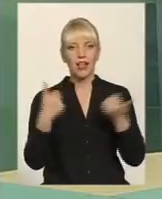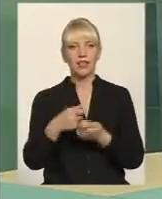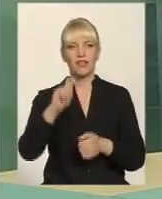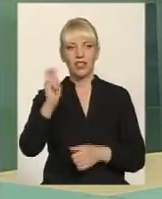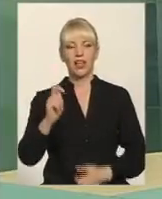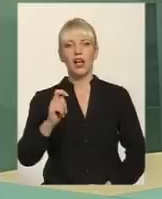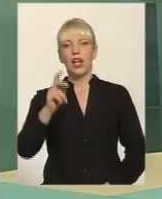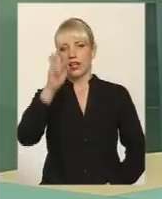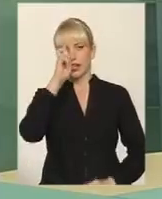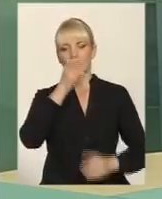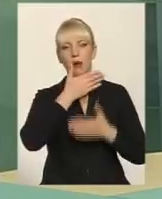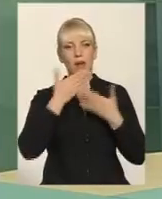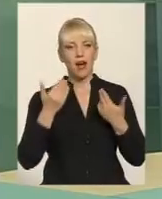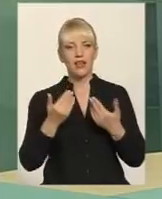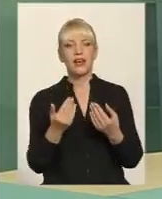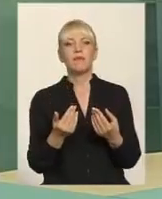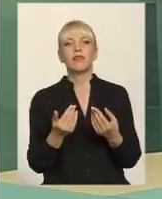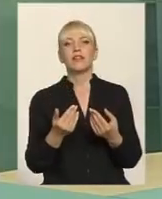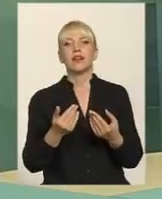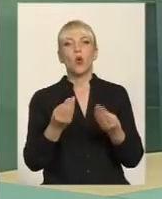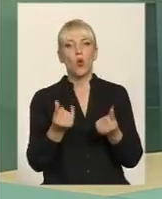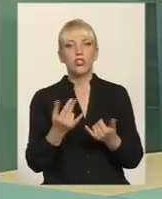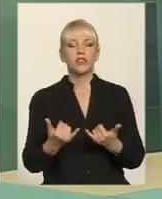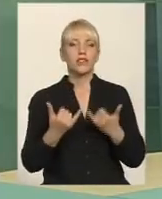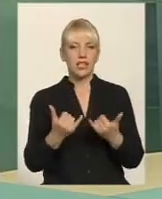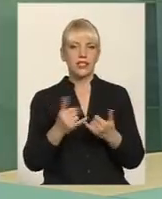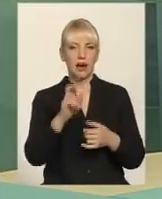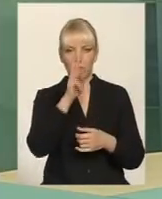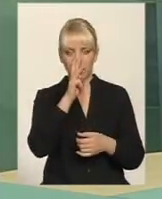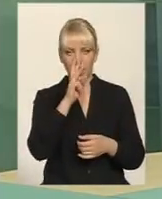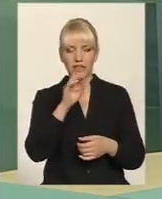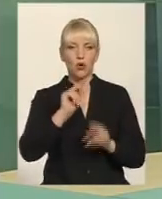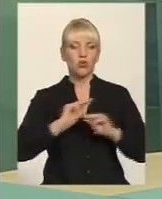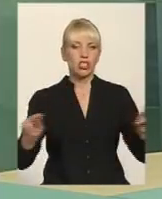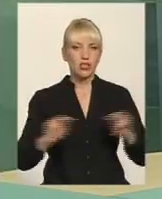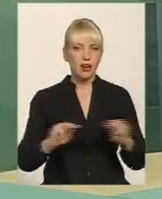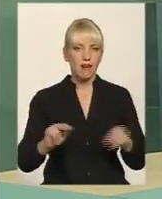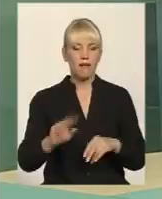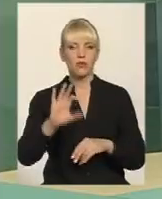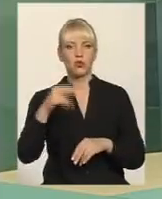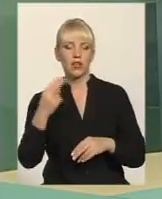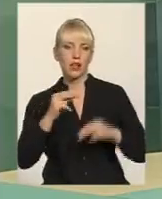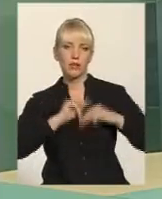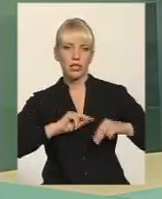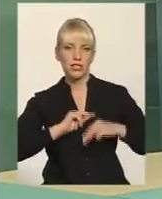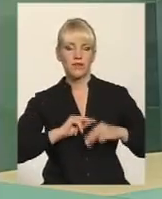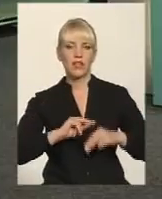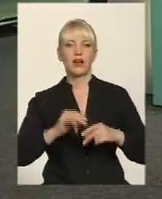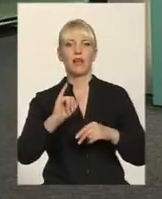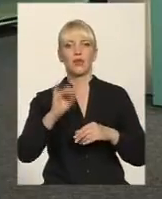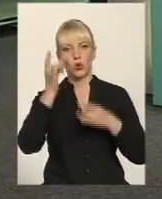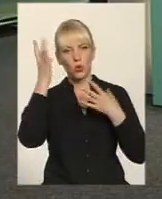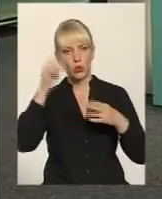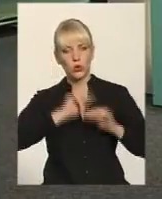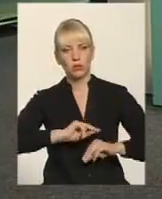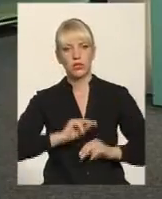коштів на нормальні зарплати педагогам, лікарям, соціальним представникам, представникам культури. І багато-багато на що немає в державі коштів. В нас